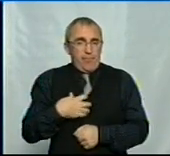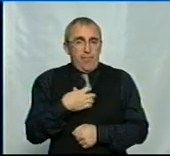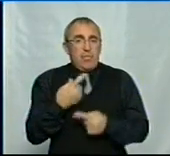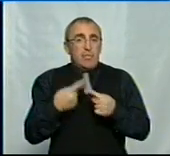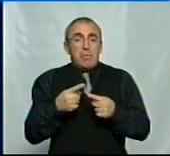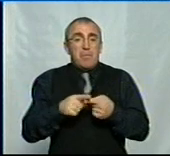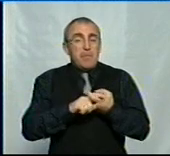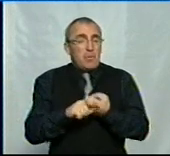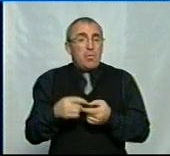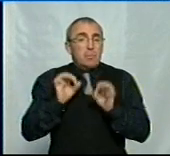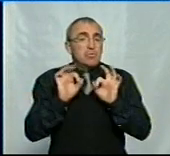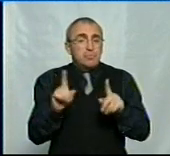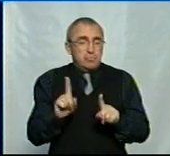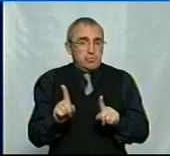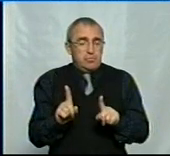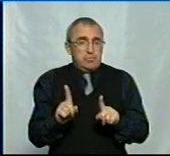цього приводу?